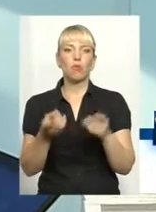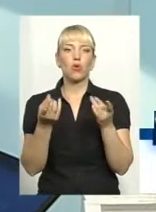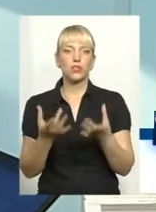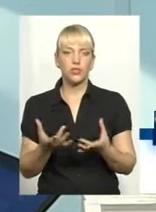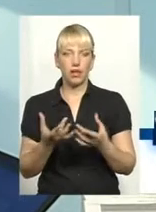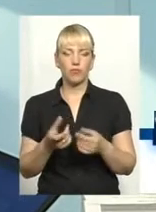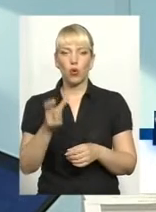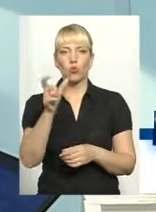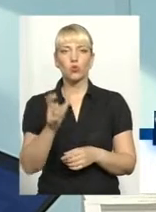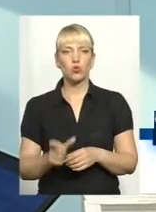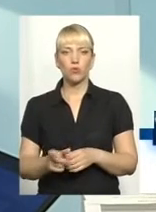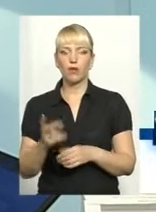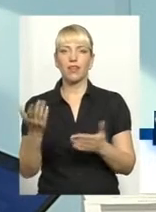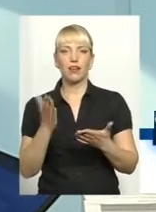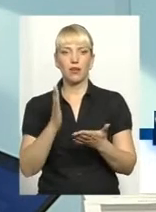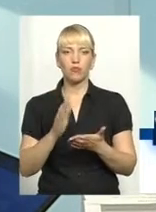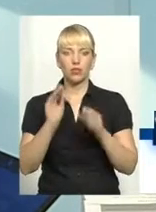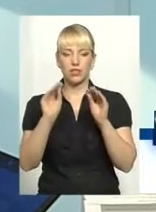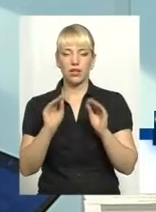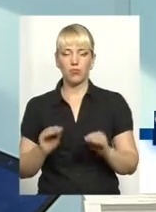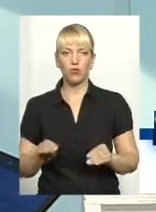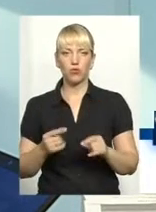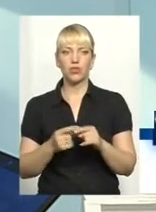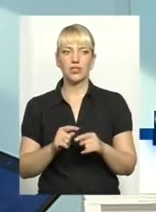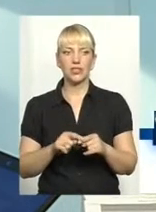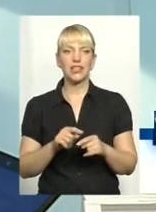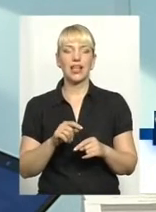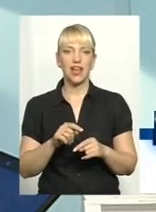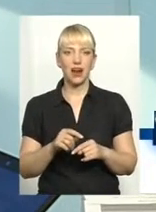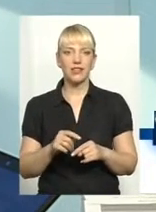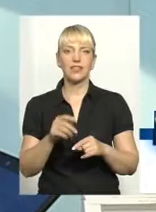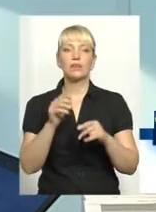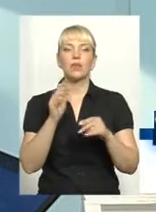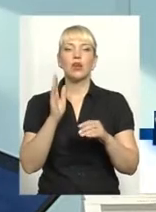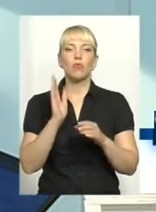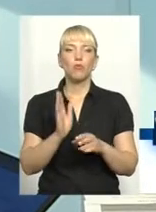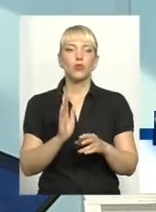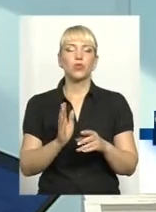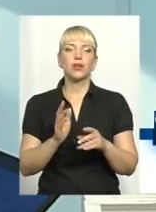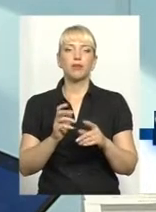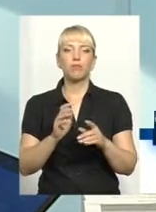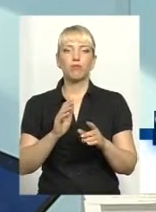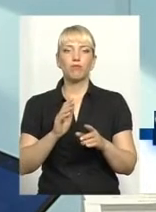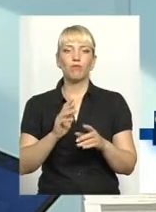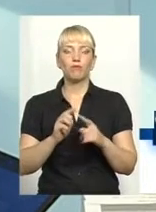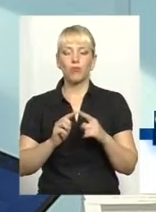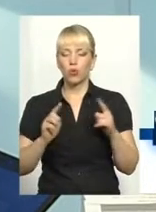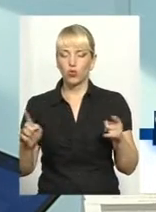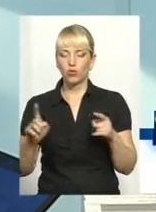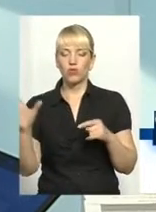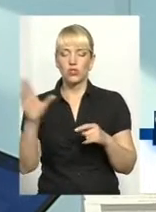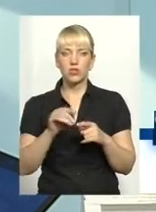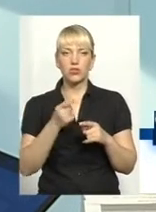Особа, яка буде заповнювати ці декларації, може протягом всього цього 60-денного